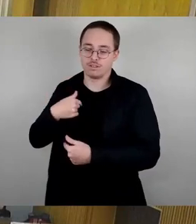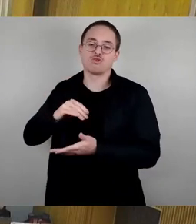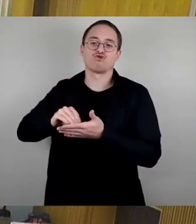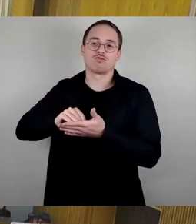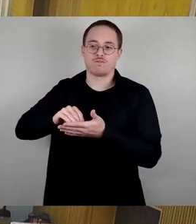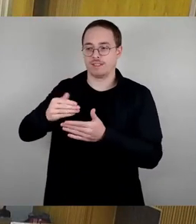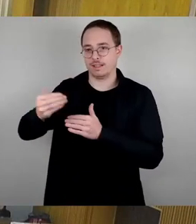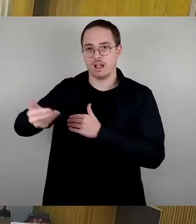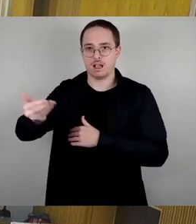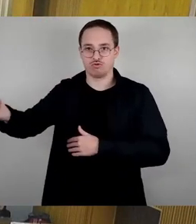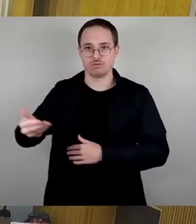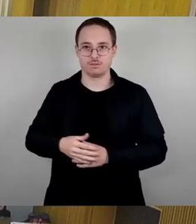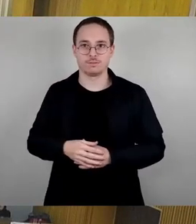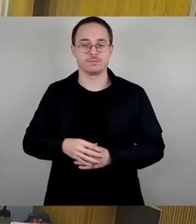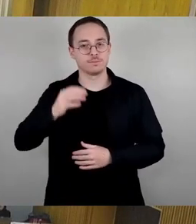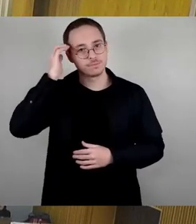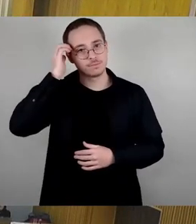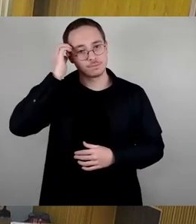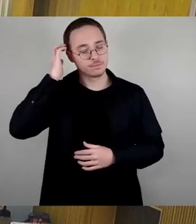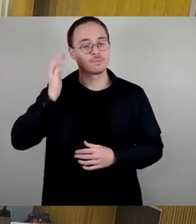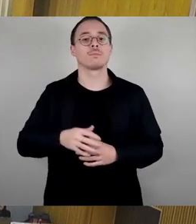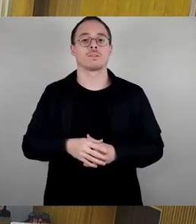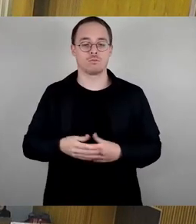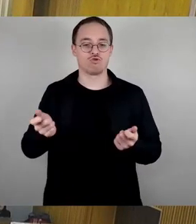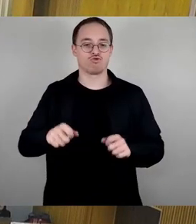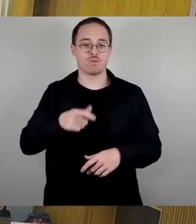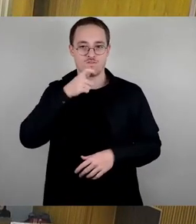Ich möchte es kurz machen, ich möchte einfach